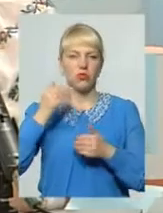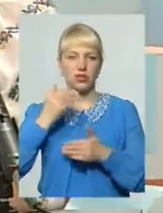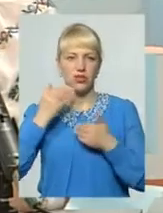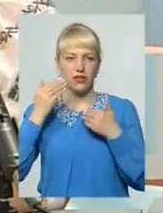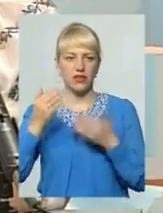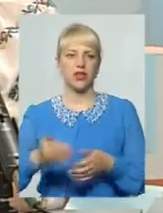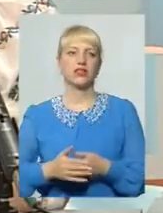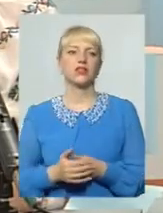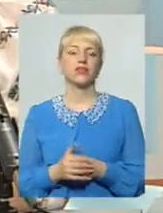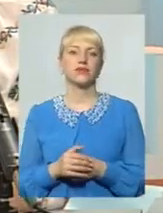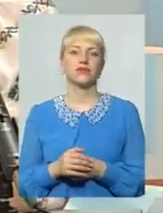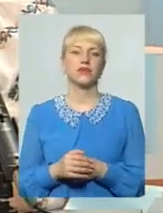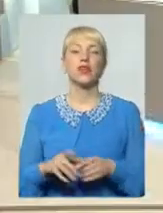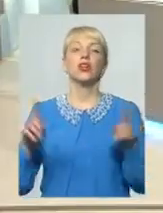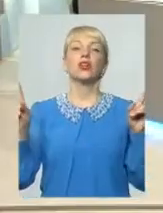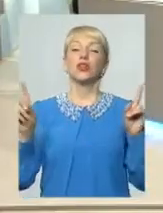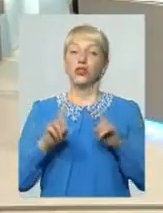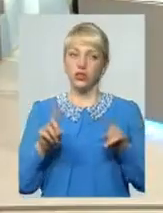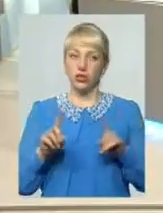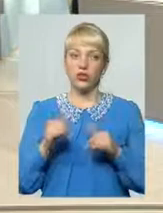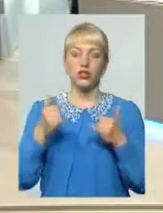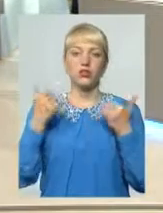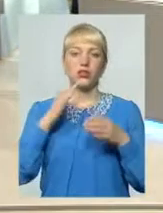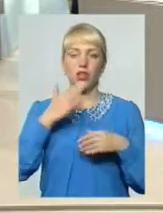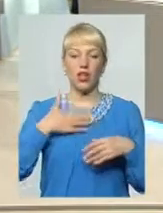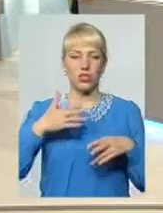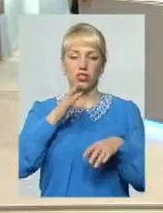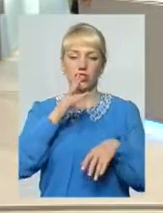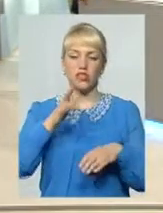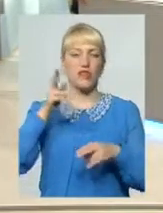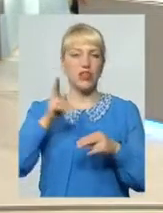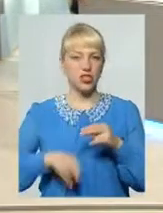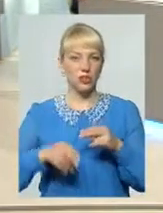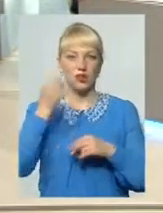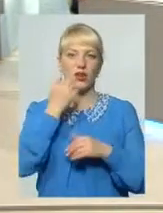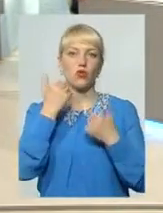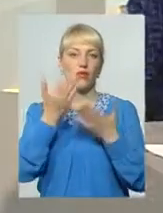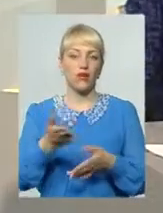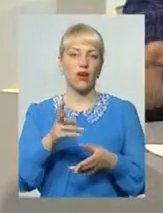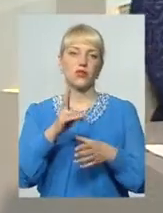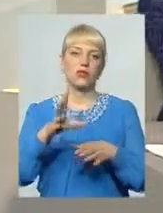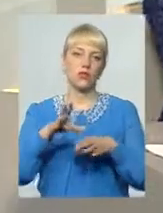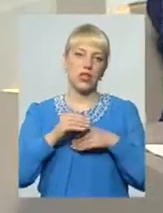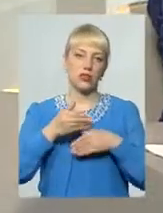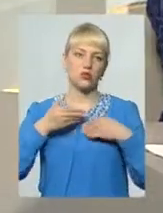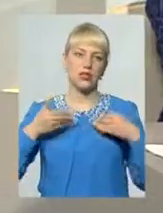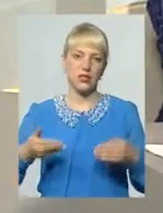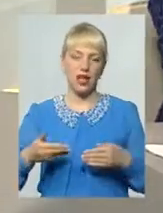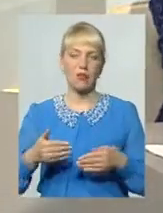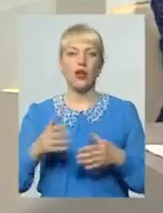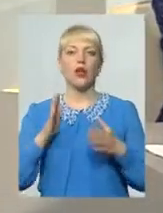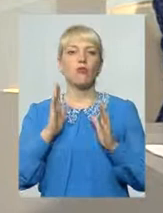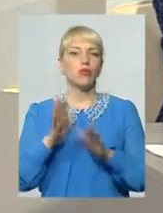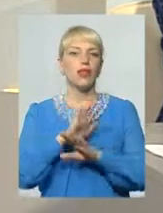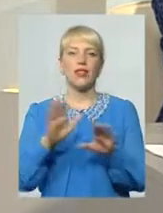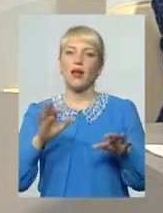звертатися Що ж, на сьогодні наш час вичерпаний, дякую вам, дякую всім, хто був із нами Будьте